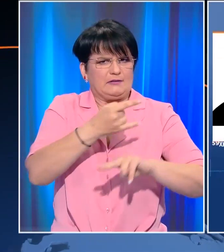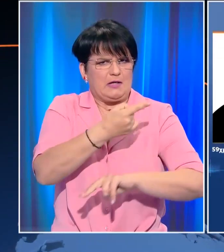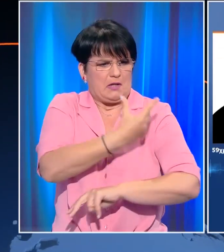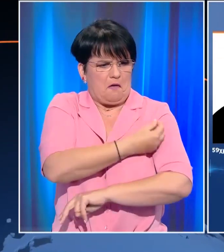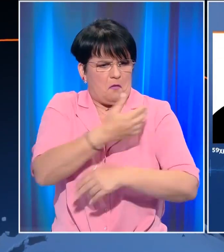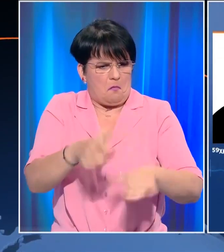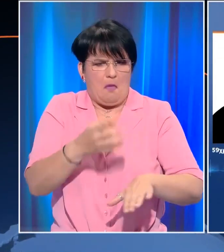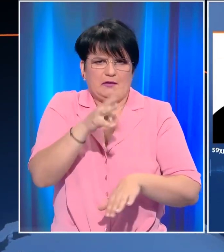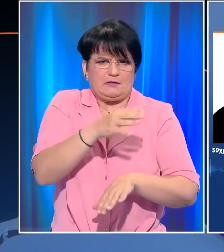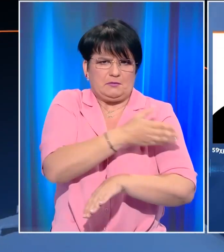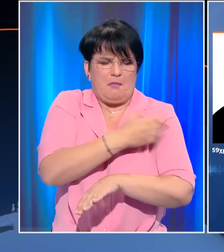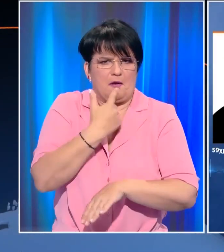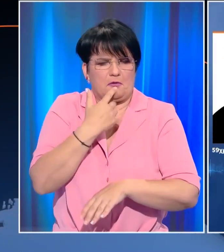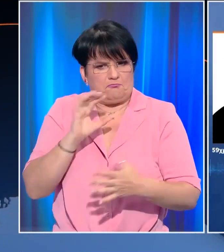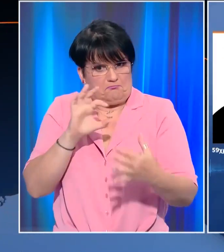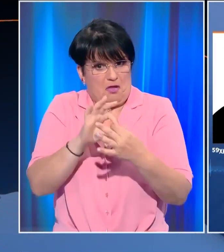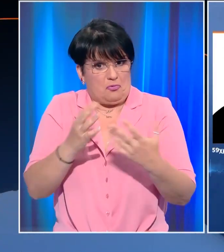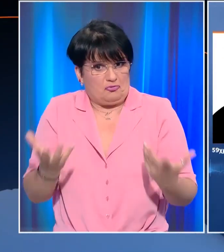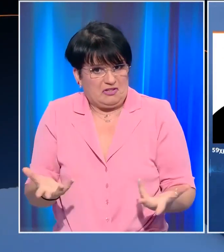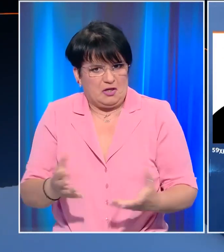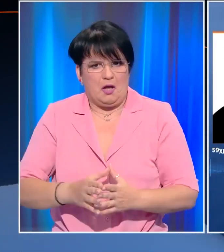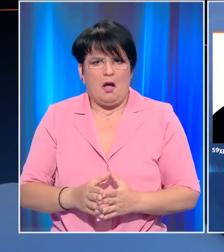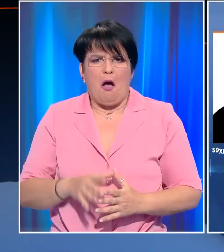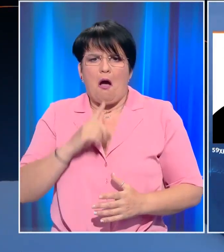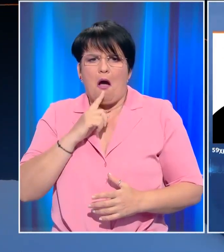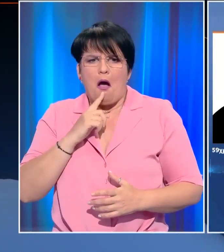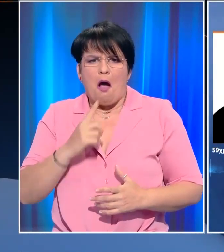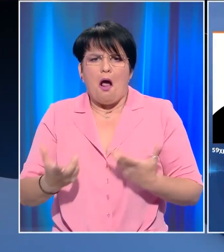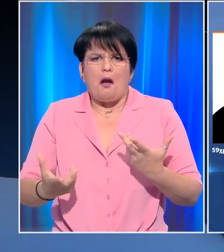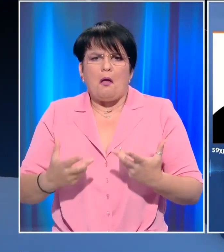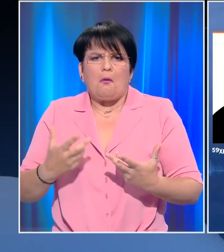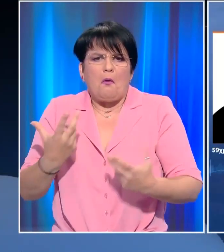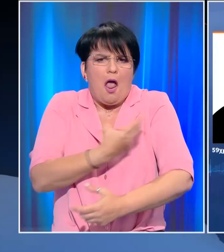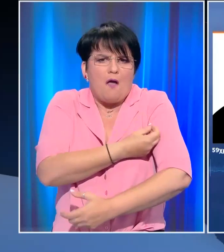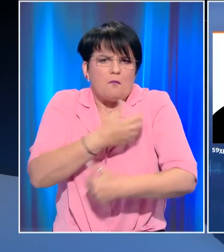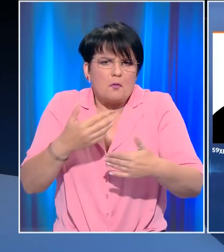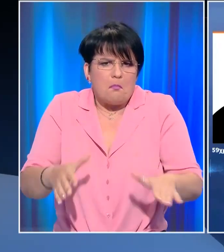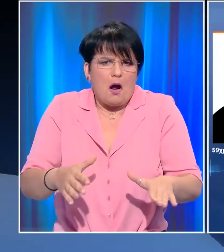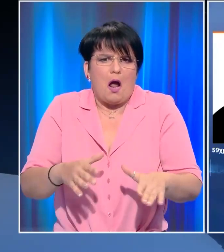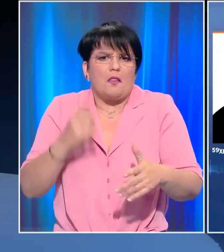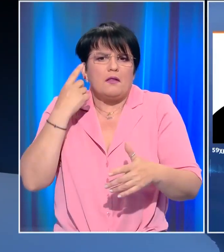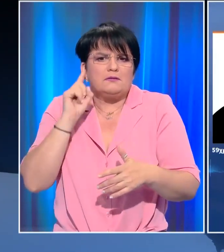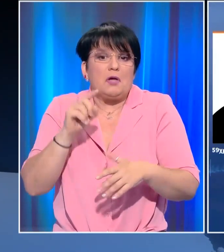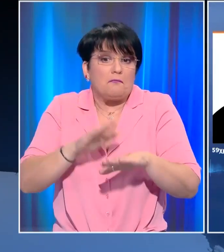ανακοπτήθηκα ότι δεν έχω κάποια θρομβολία τέλος πάντων, αλλά δεν έχω ανακοπιστεί για να ξέρω αν τελικά θα είμαι εμβόλιο.